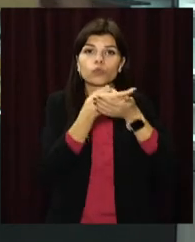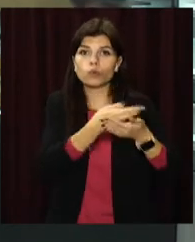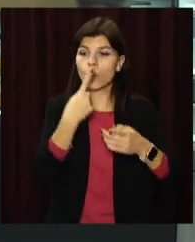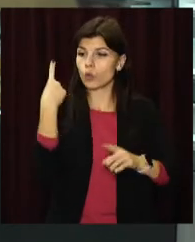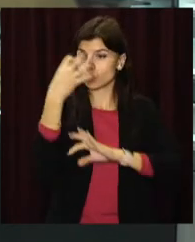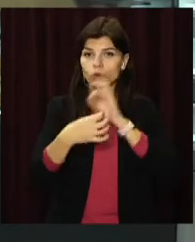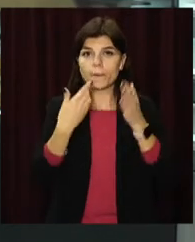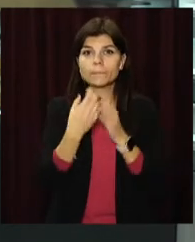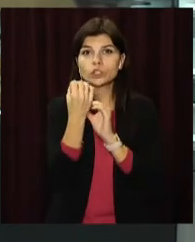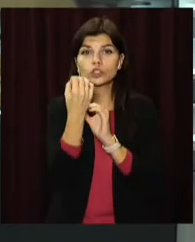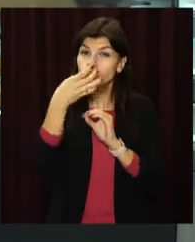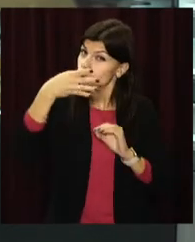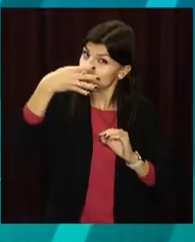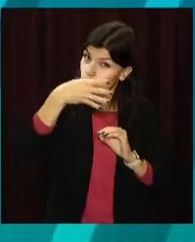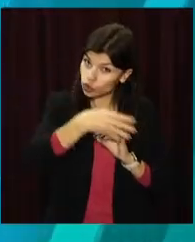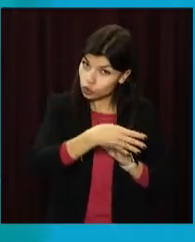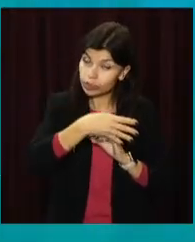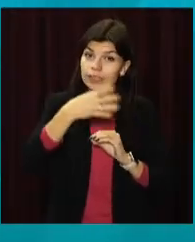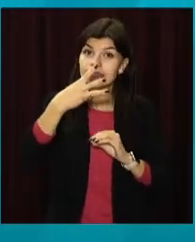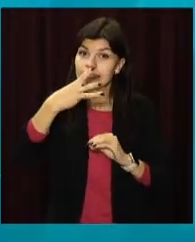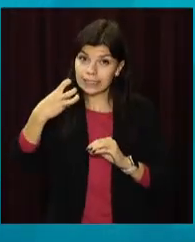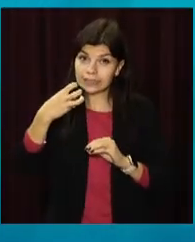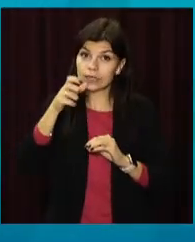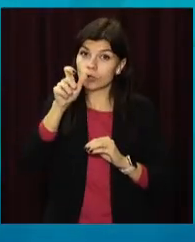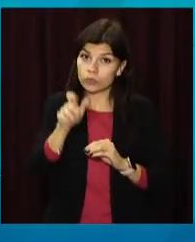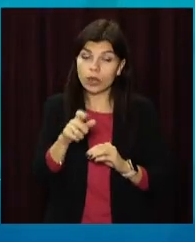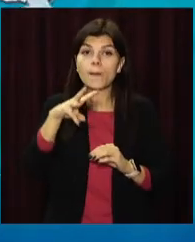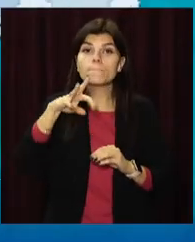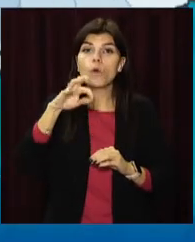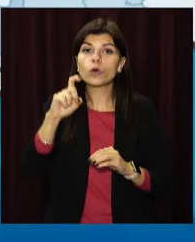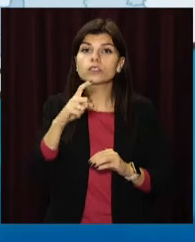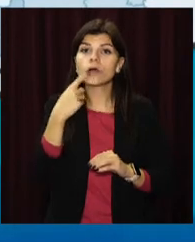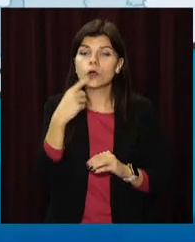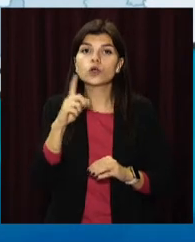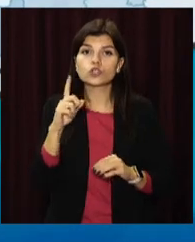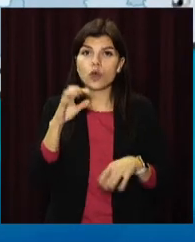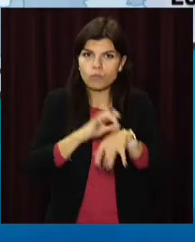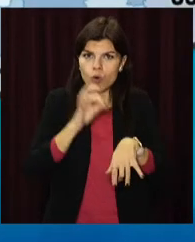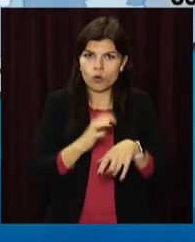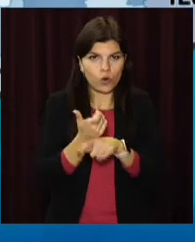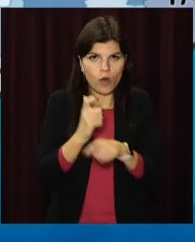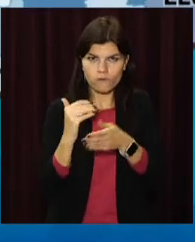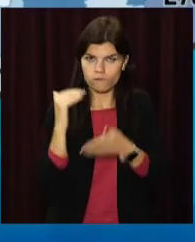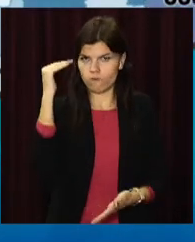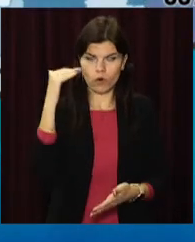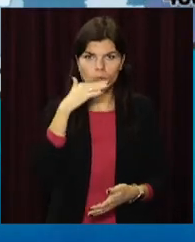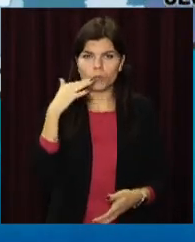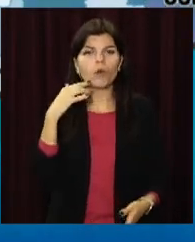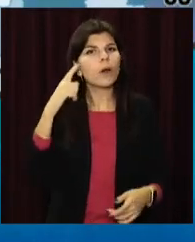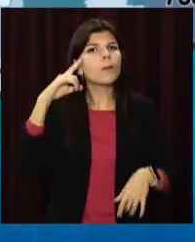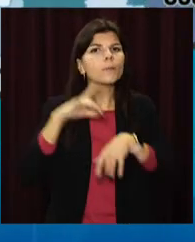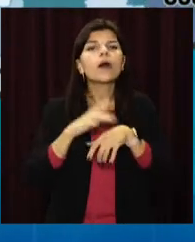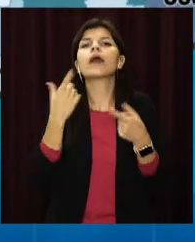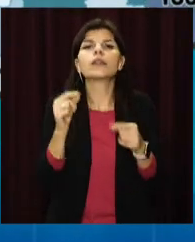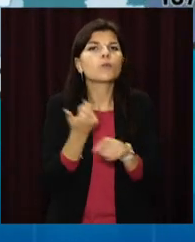минулої доби понад 4 тисячі 300 людей. У МОЗ кажуть, захворюваність залишається високою. Найбільше підтверджених випадків